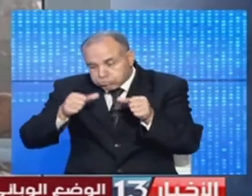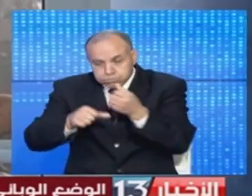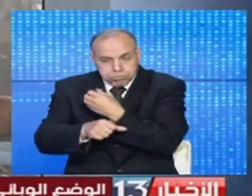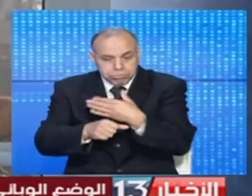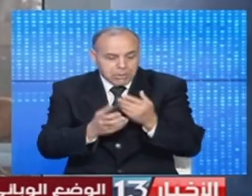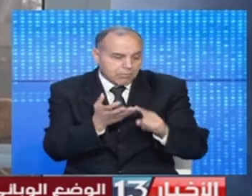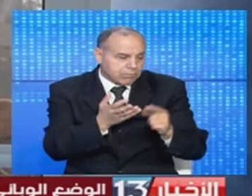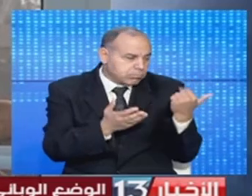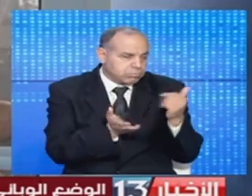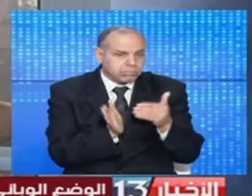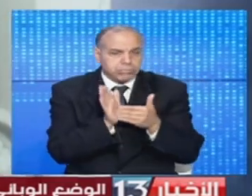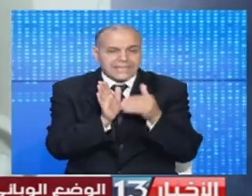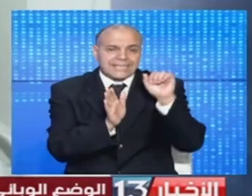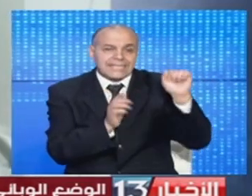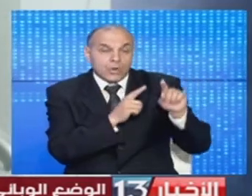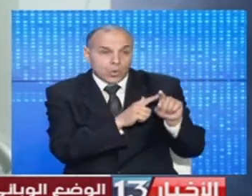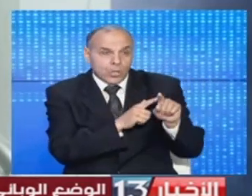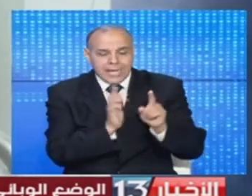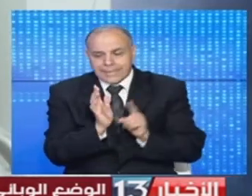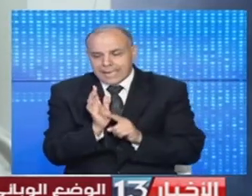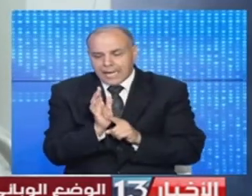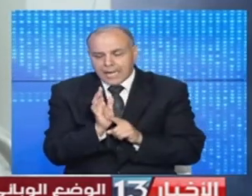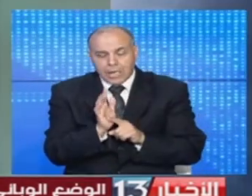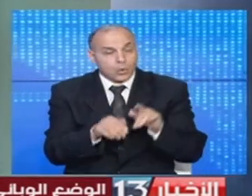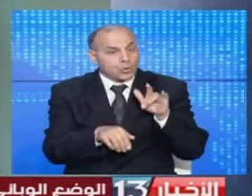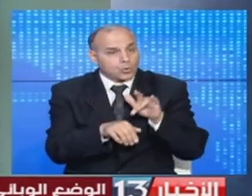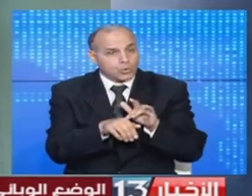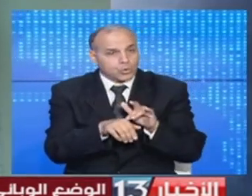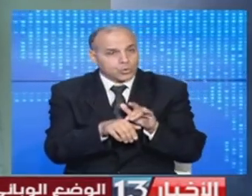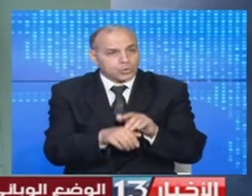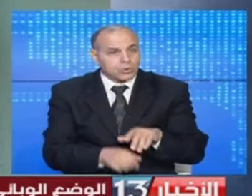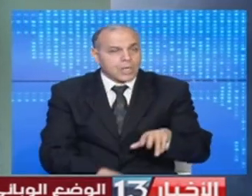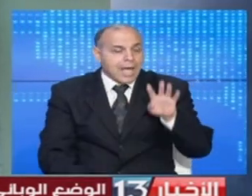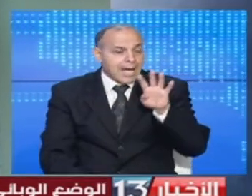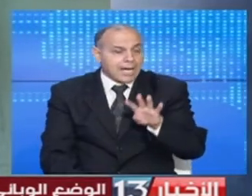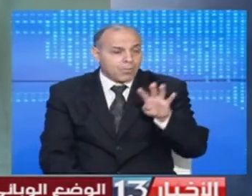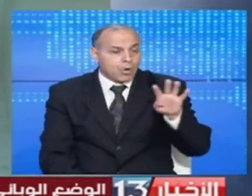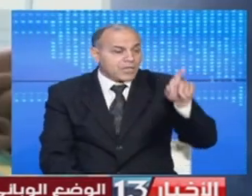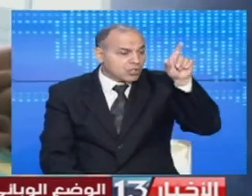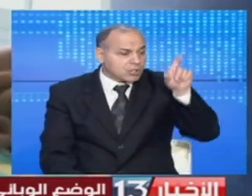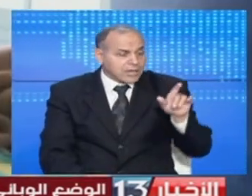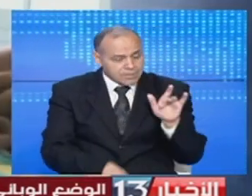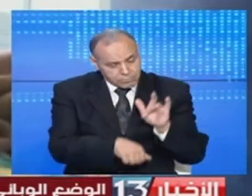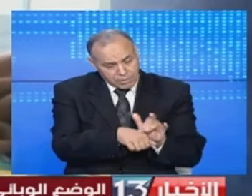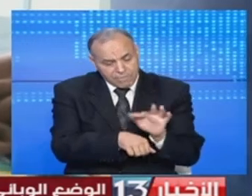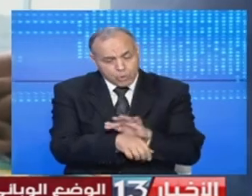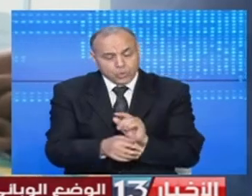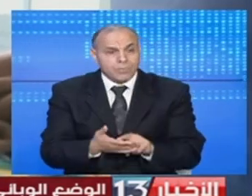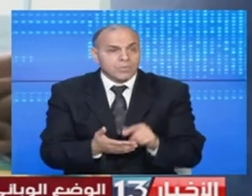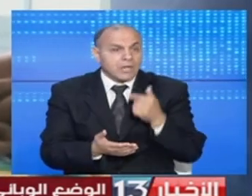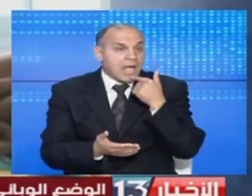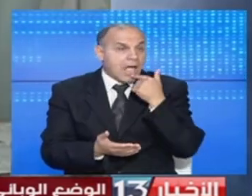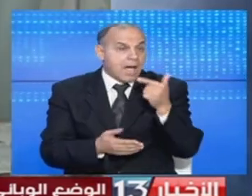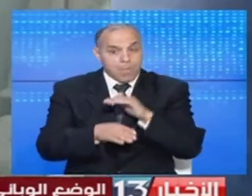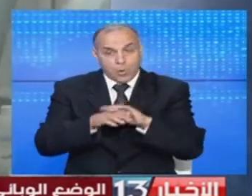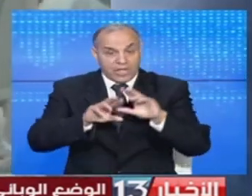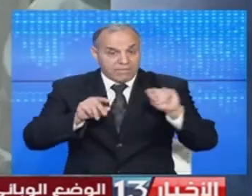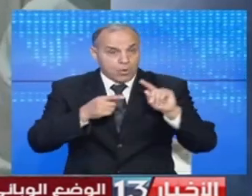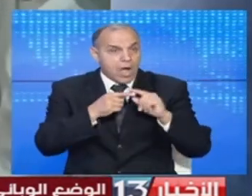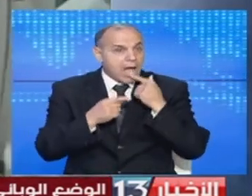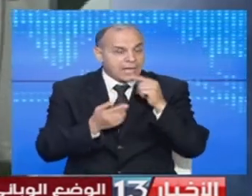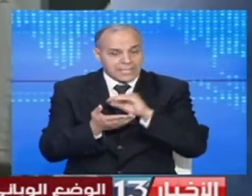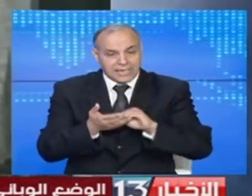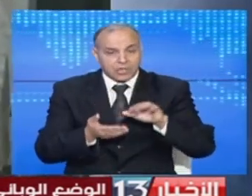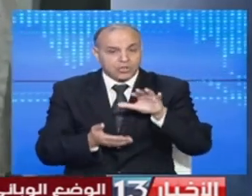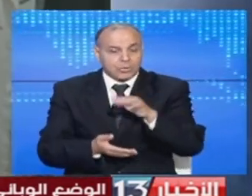رفعها مؤخرا بيسليانا تأكدت اصابة اربعة واربعين شخصا بالفيروس وفي ذات السياق اعلنت